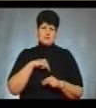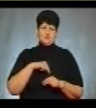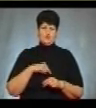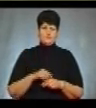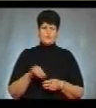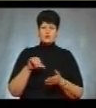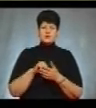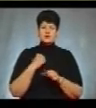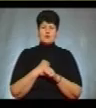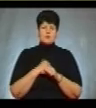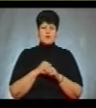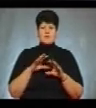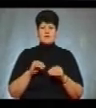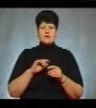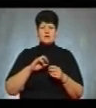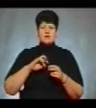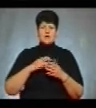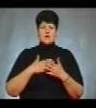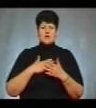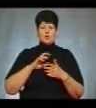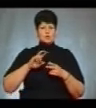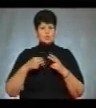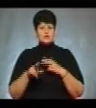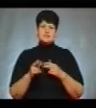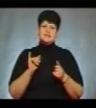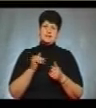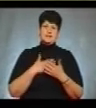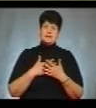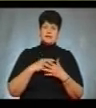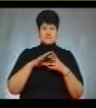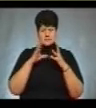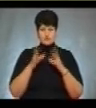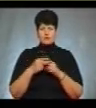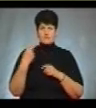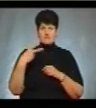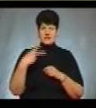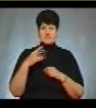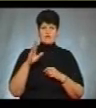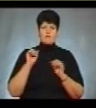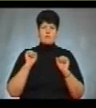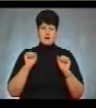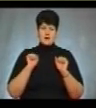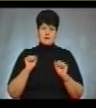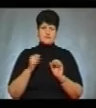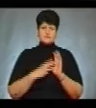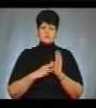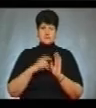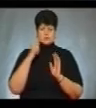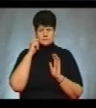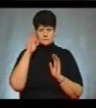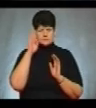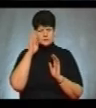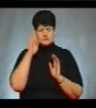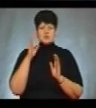Учасники роблять вправи на гнучкість і дихання. Загалом 20 вправ. 80-річний Володимир Іськів – учасник соціальної